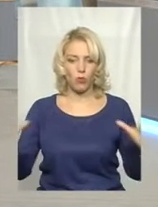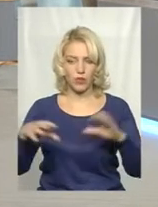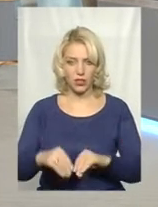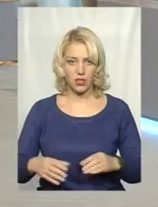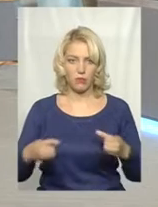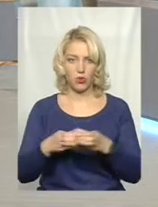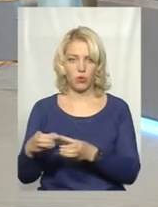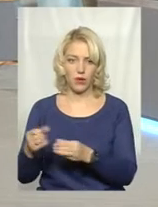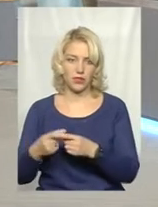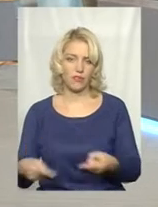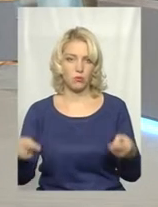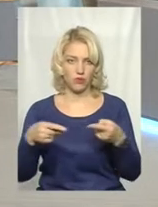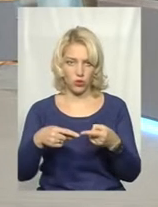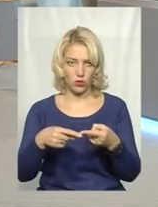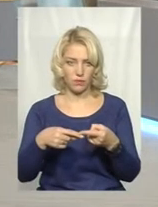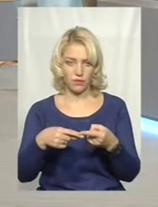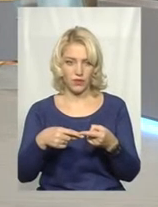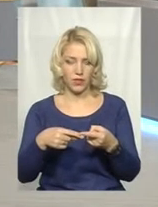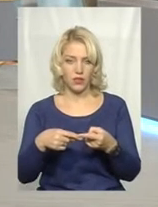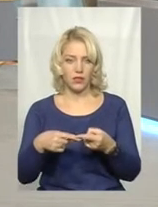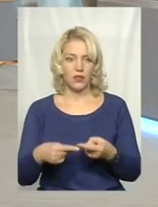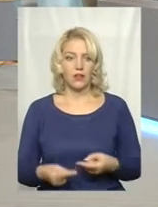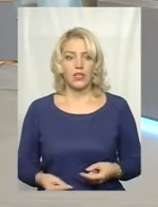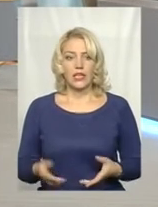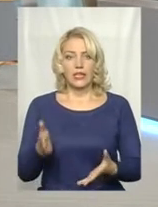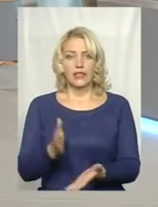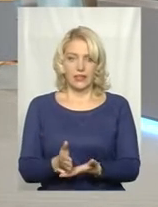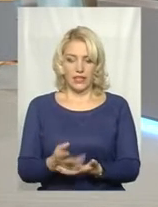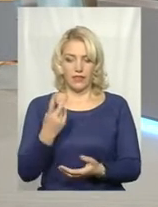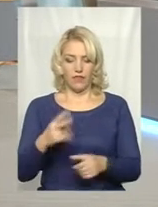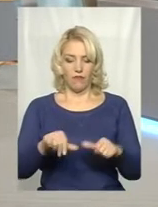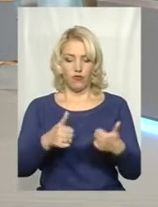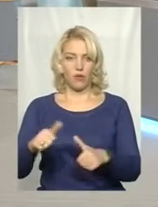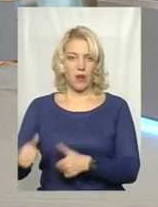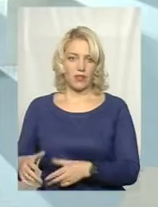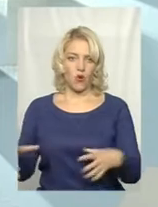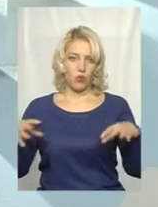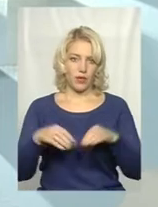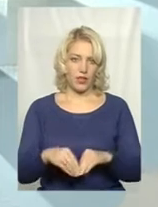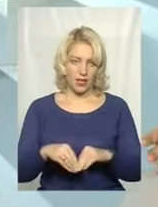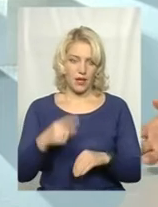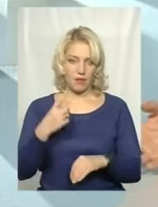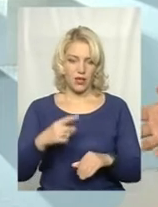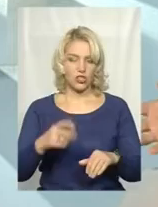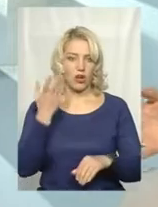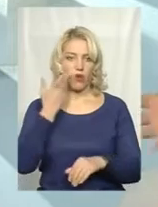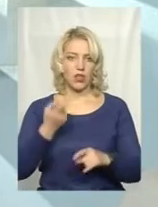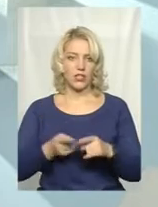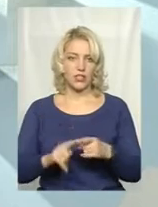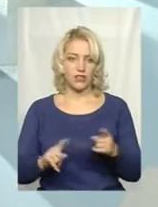відповідно, існує два формати об'єднання. Перше – це коли